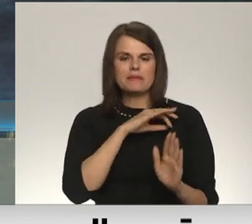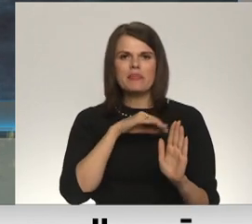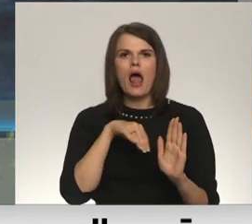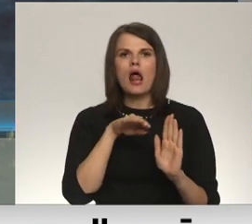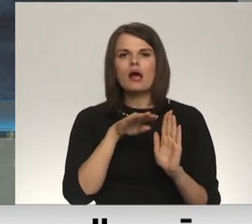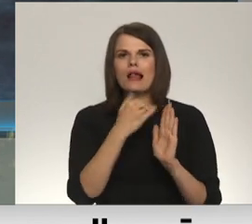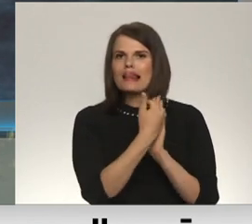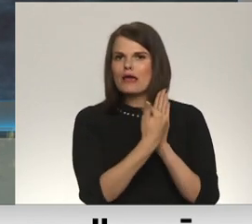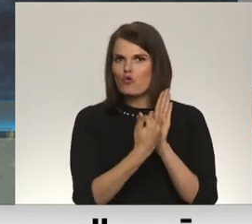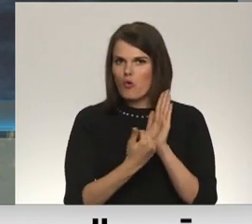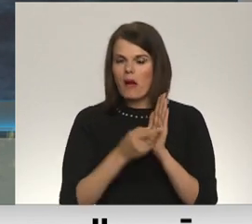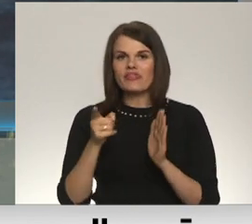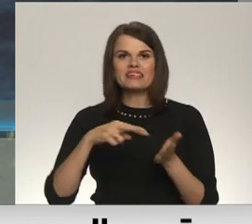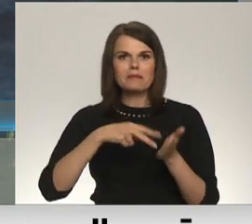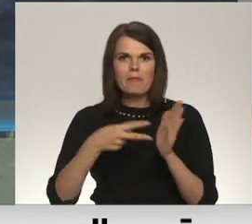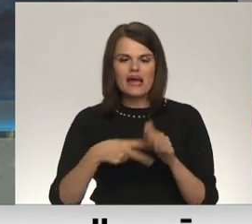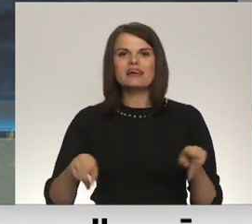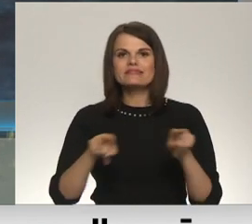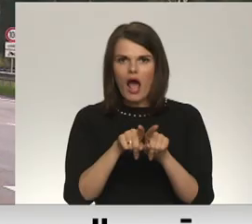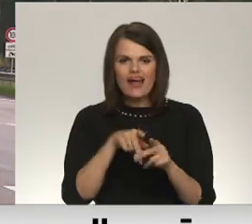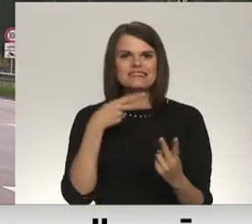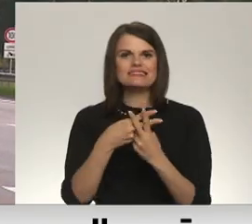Dzerē šofriem plašāks tāsts, Dāvids Freidenfelts.